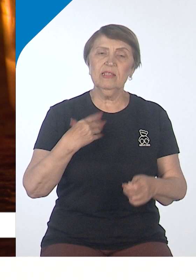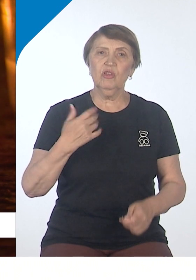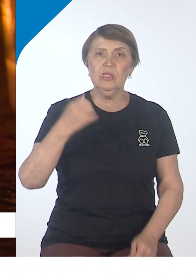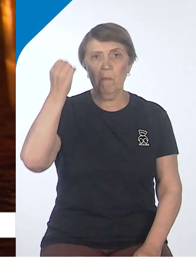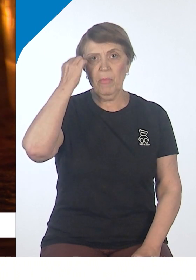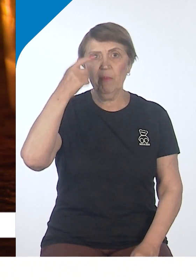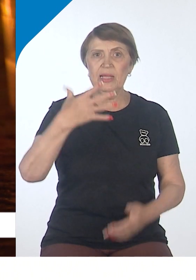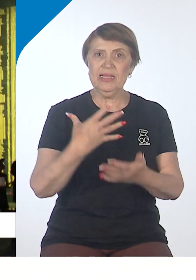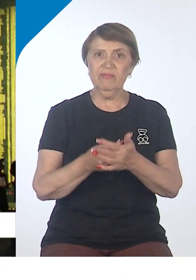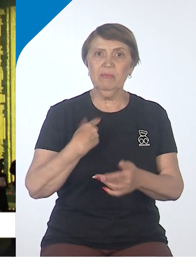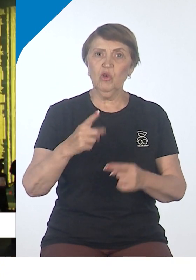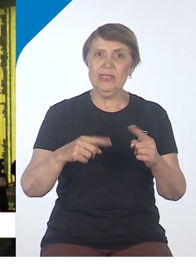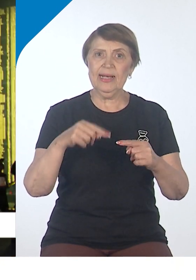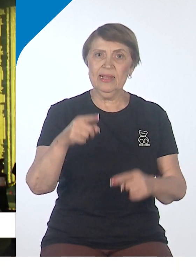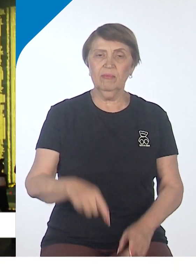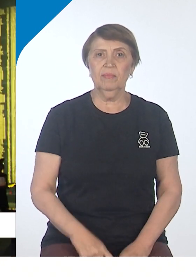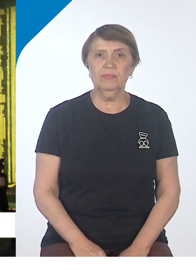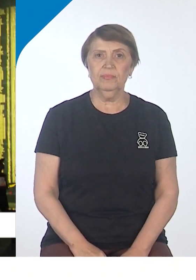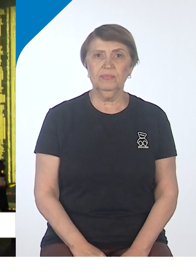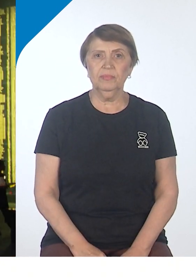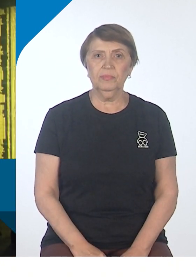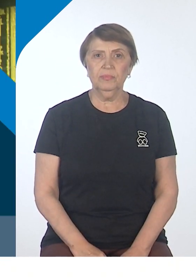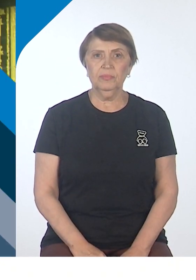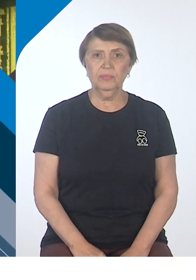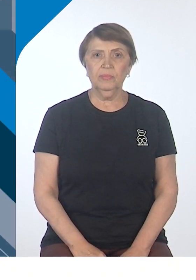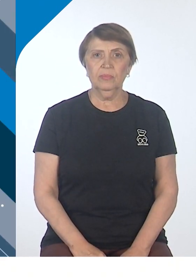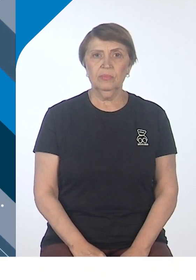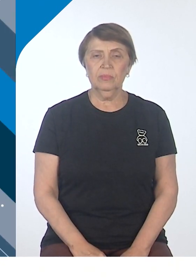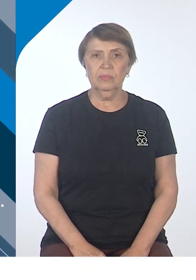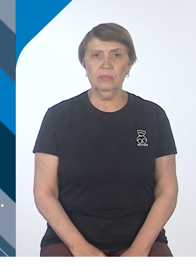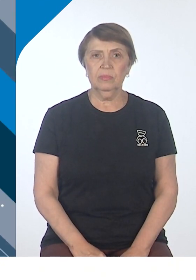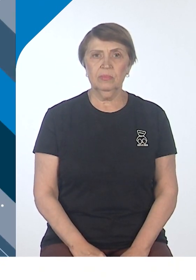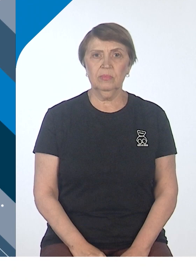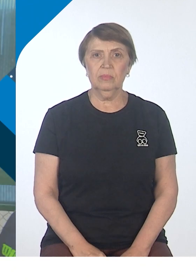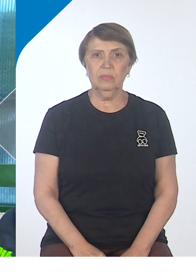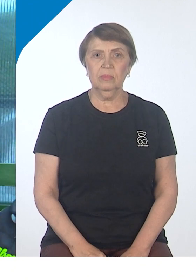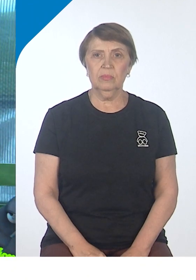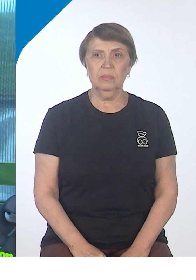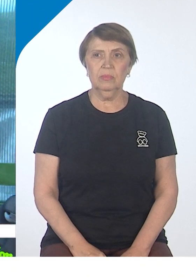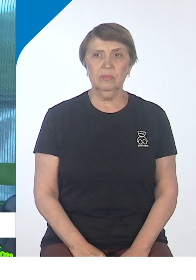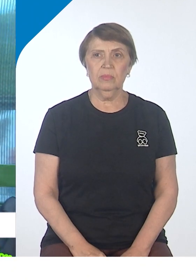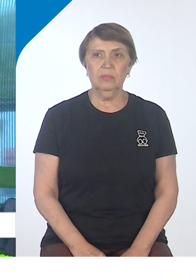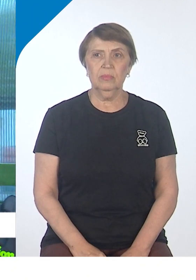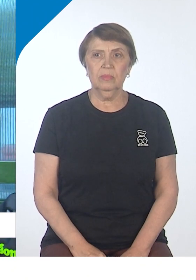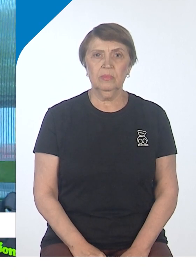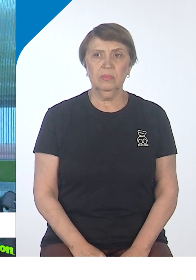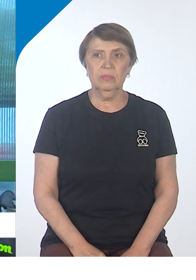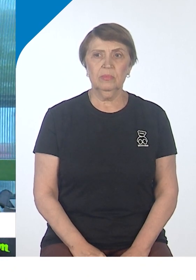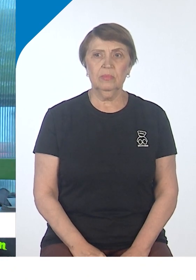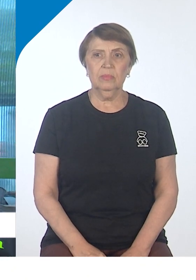ну, своим родным. Мария Шулешко, Максим Артиков. Смотри Хабаровск. А, вы же пенсионер.